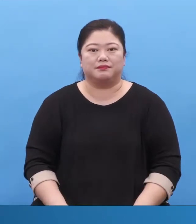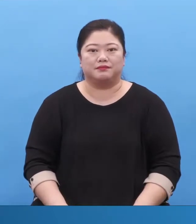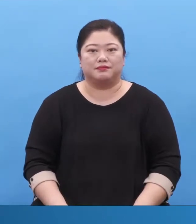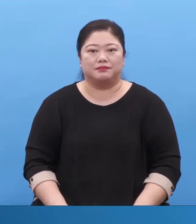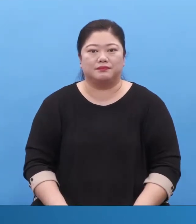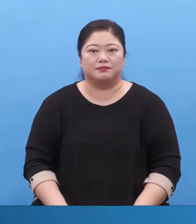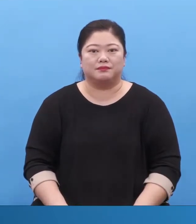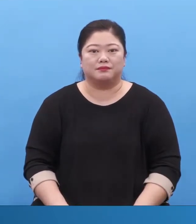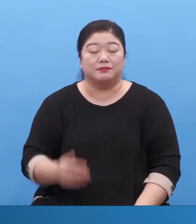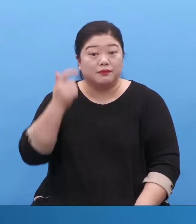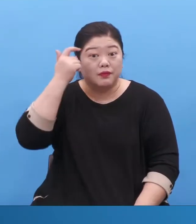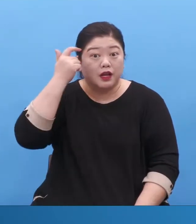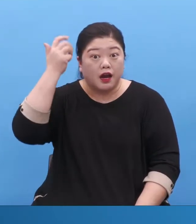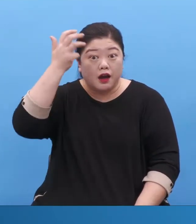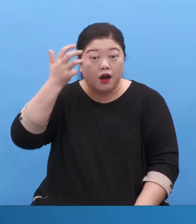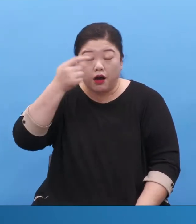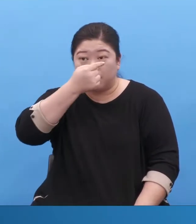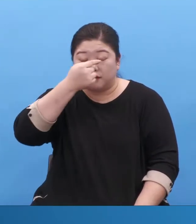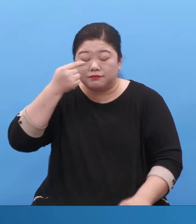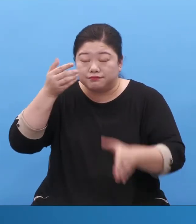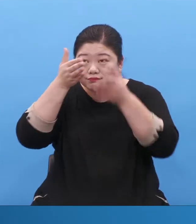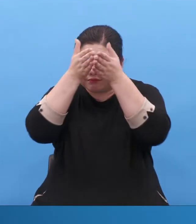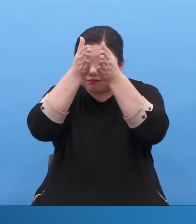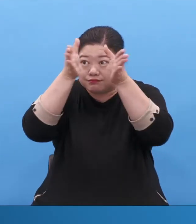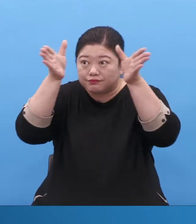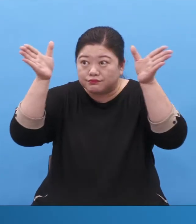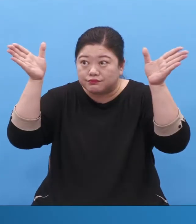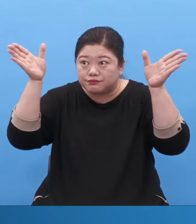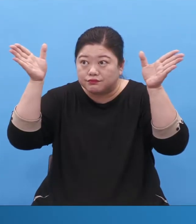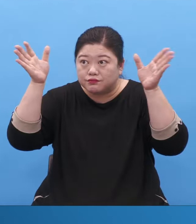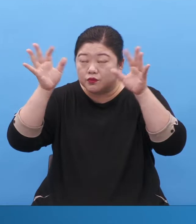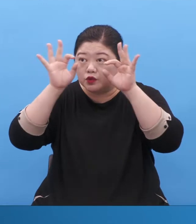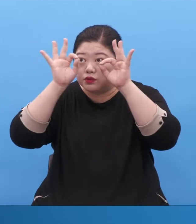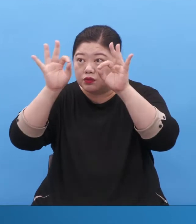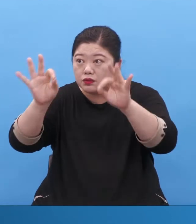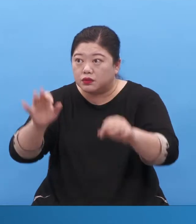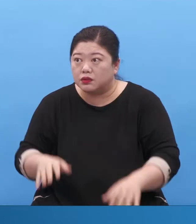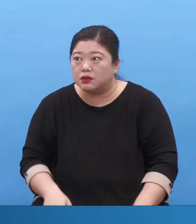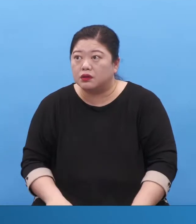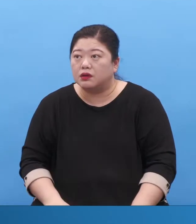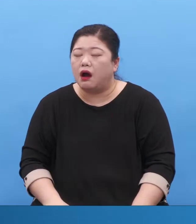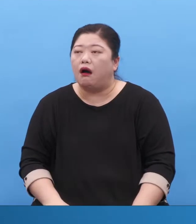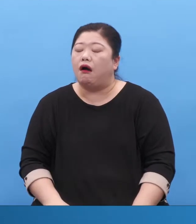영안을 바로 뜨거워보면 성경에 있는 현장 현장에 똑같아요.